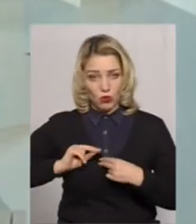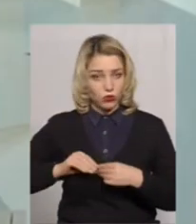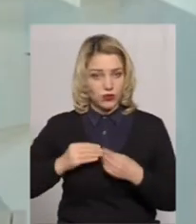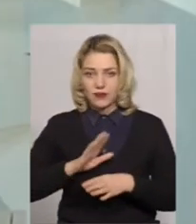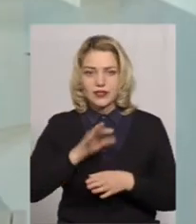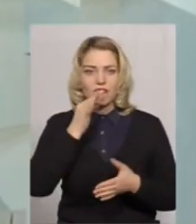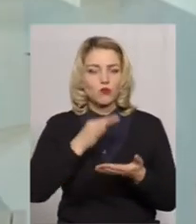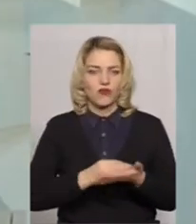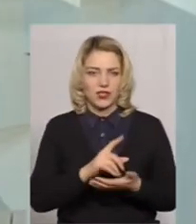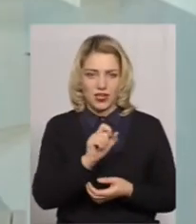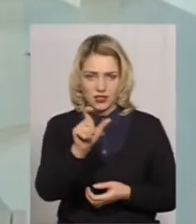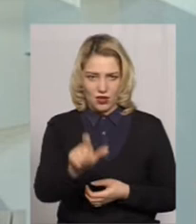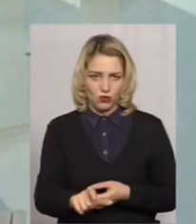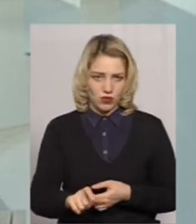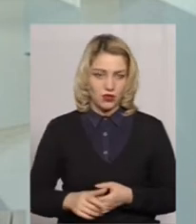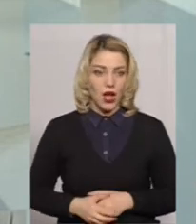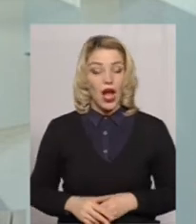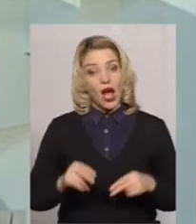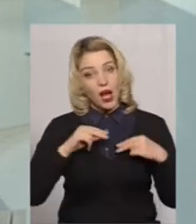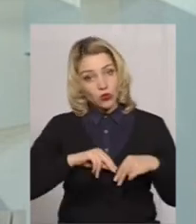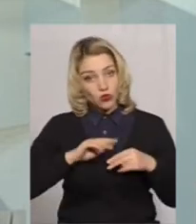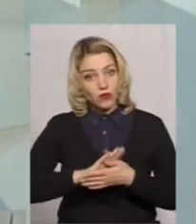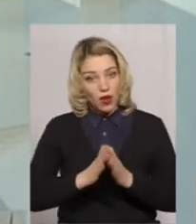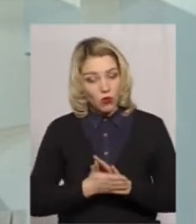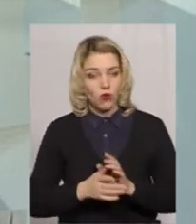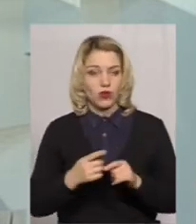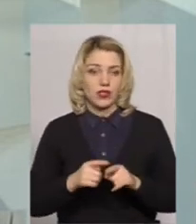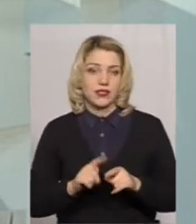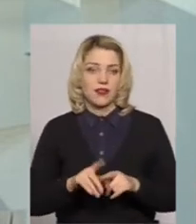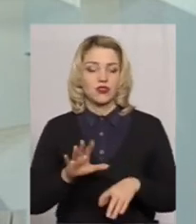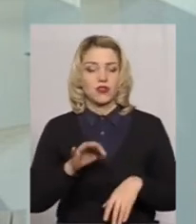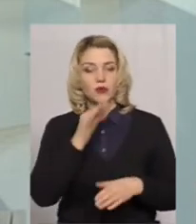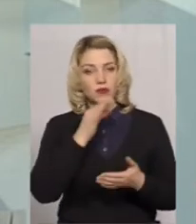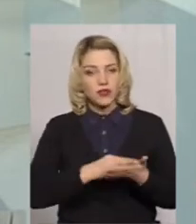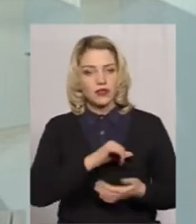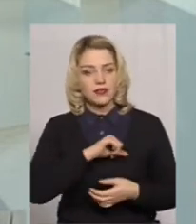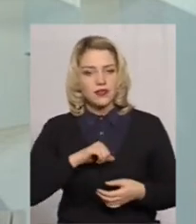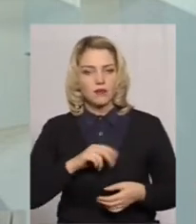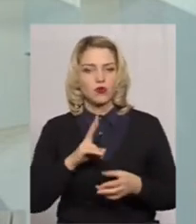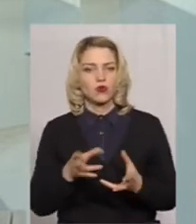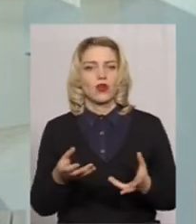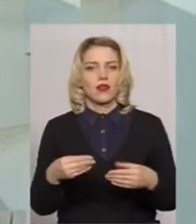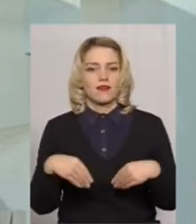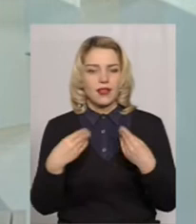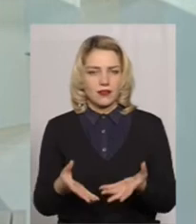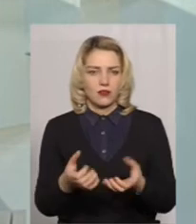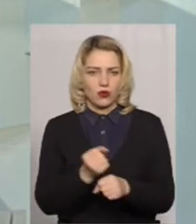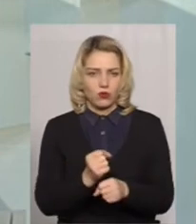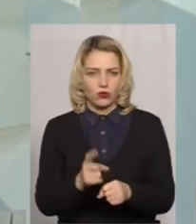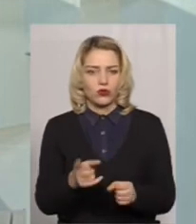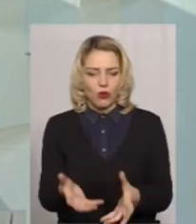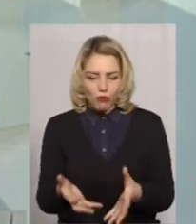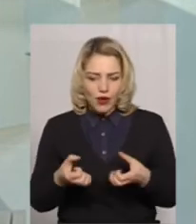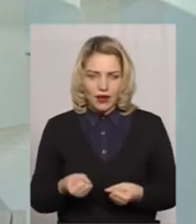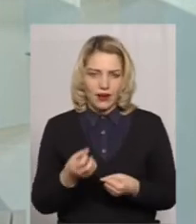Що таке трудова угода? Трудова угода – це за все несе відповідальність роботодавець, той, який приймає працівника на роботу.